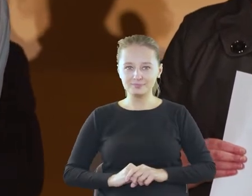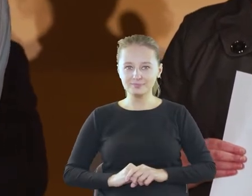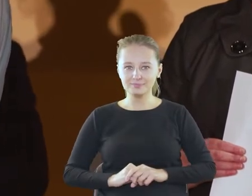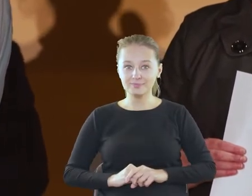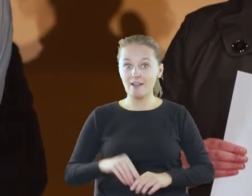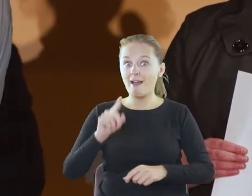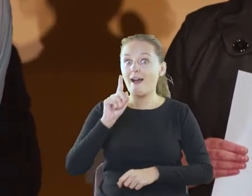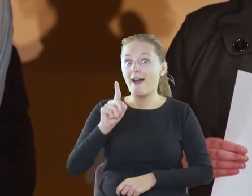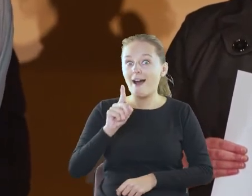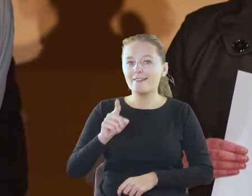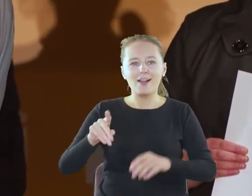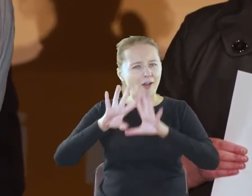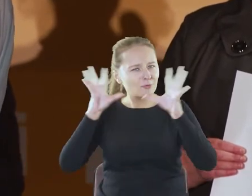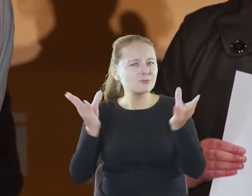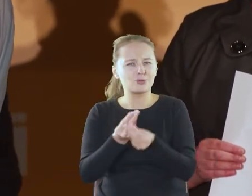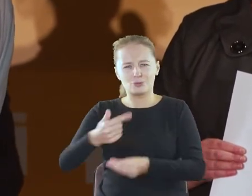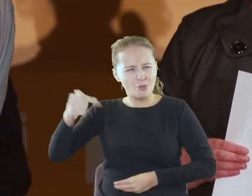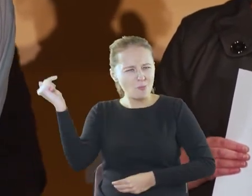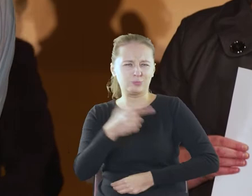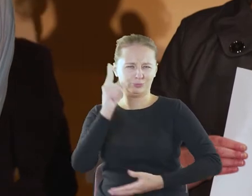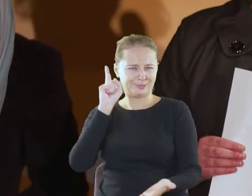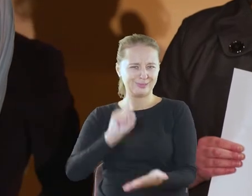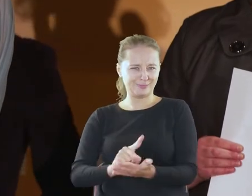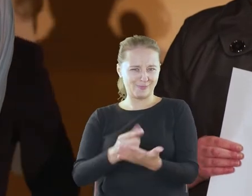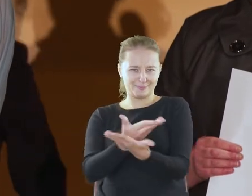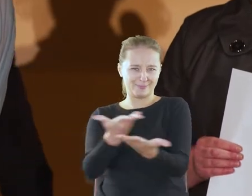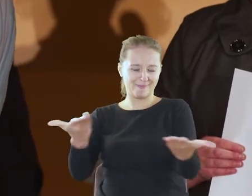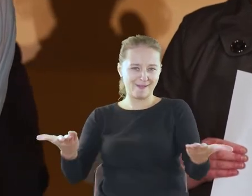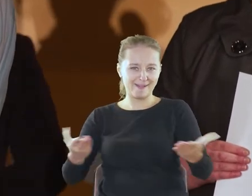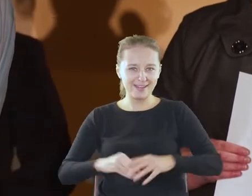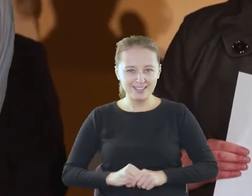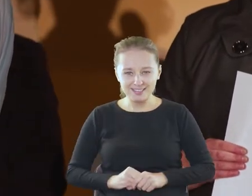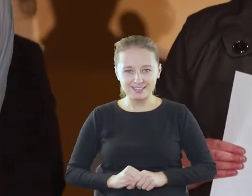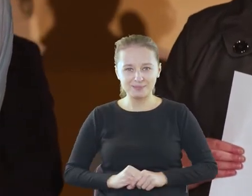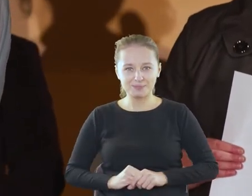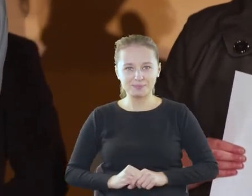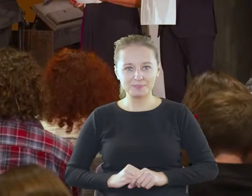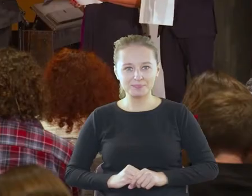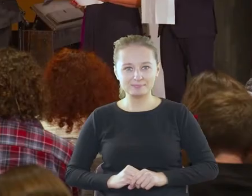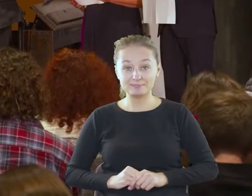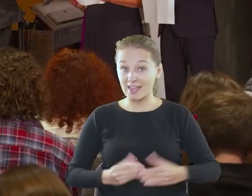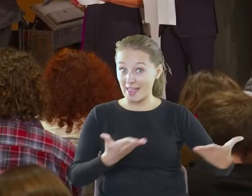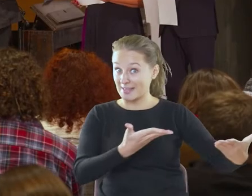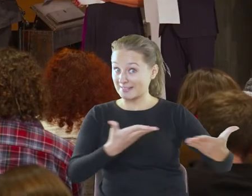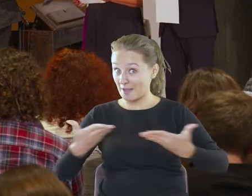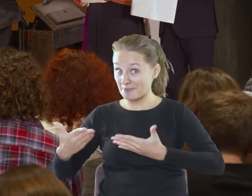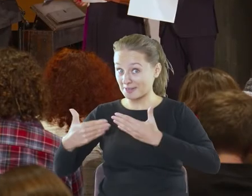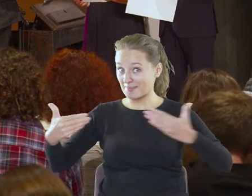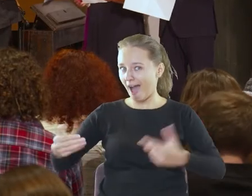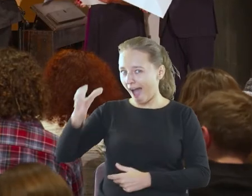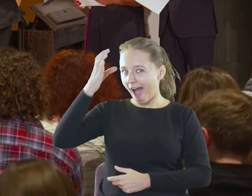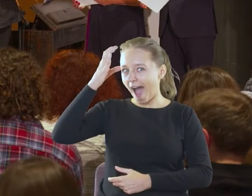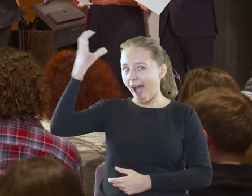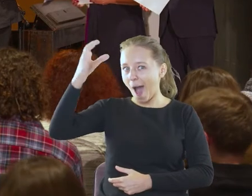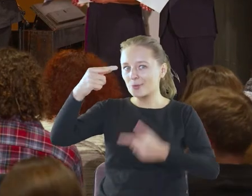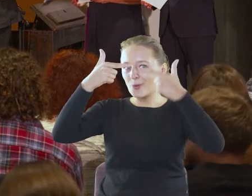Ale ponieważ to się wszystko musi powieść, proszę Państwa, to zapraszam na scenę autorkę